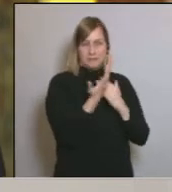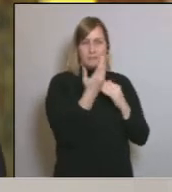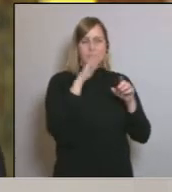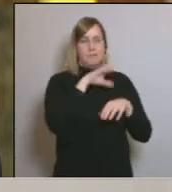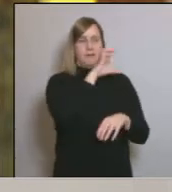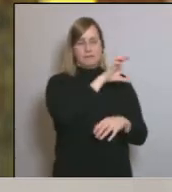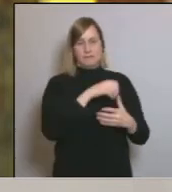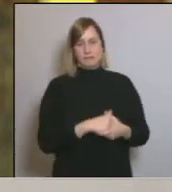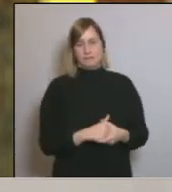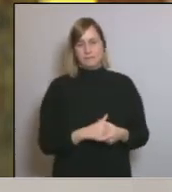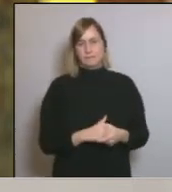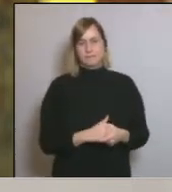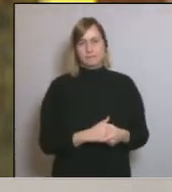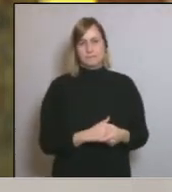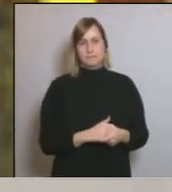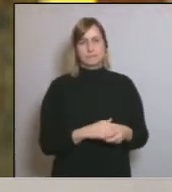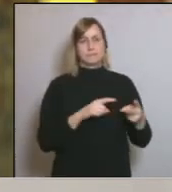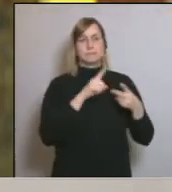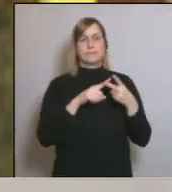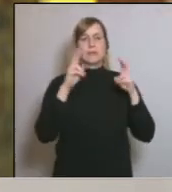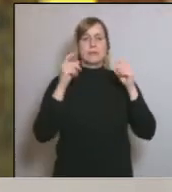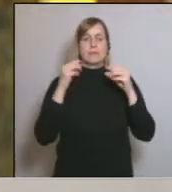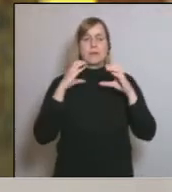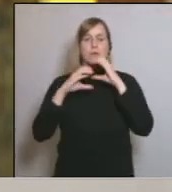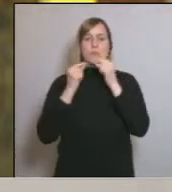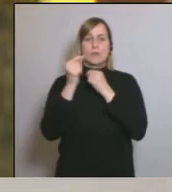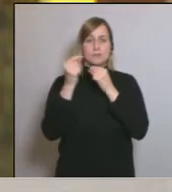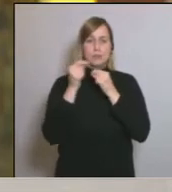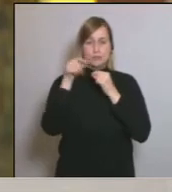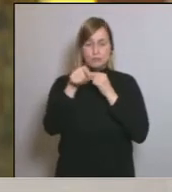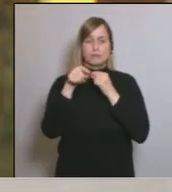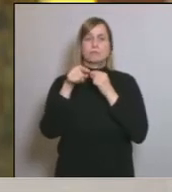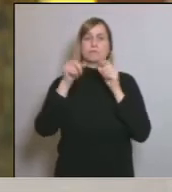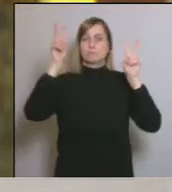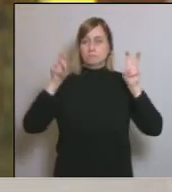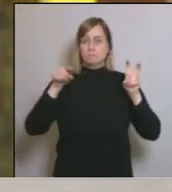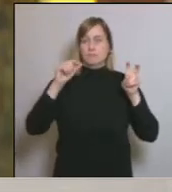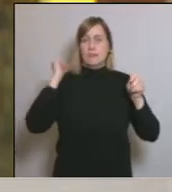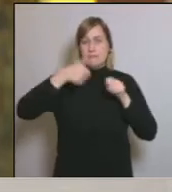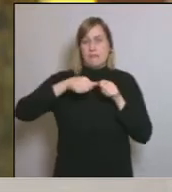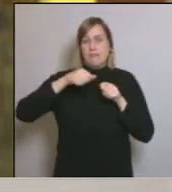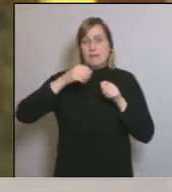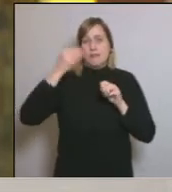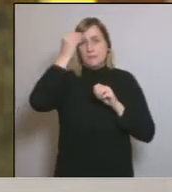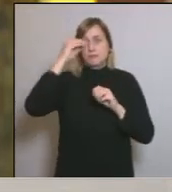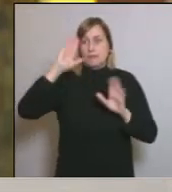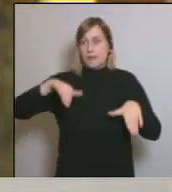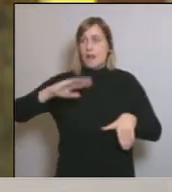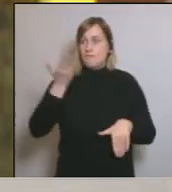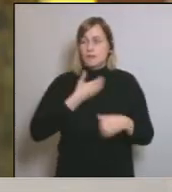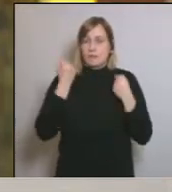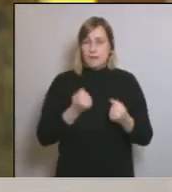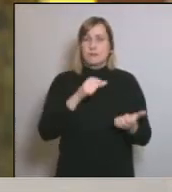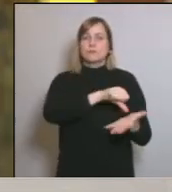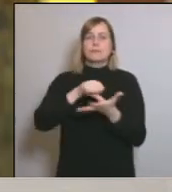'Estat. I finalment sobre el tema de telecomunicacions un tema que ha sortit també i que penso que perjudica a la ciutadania